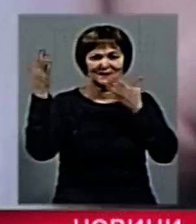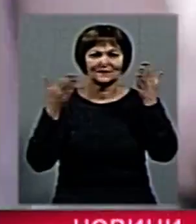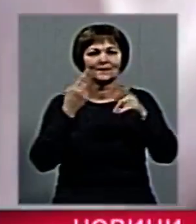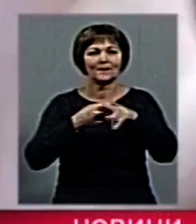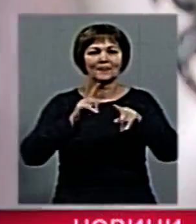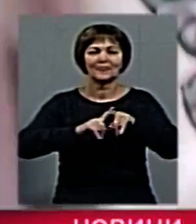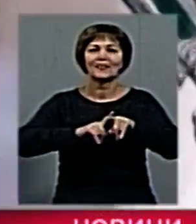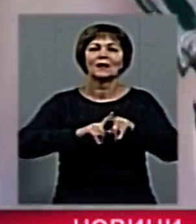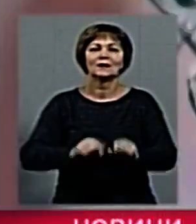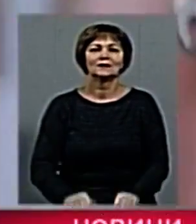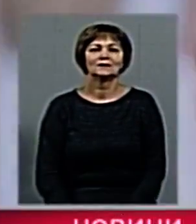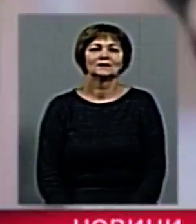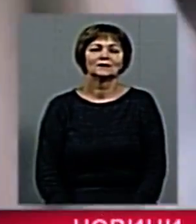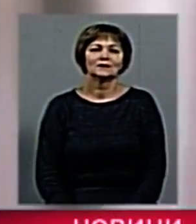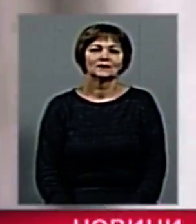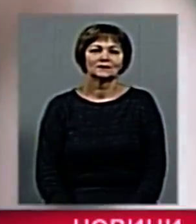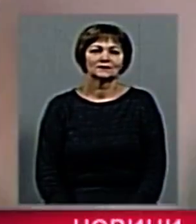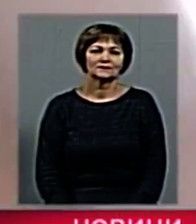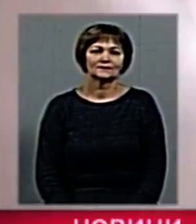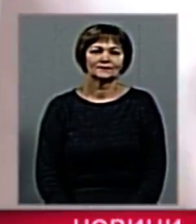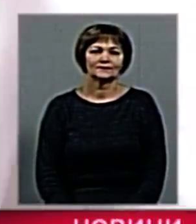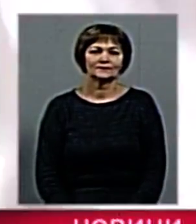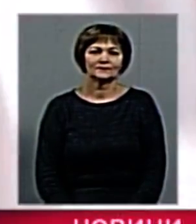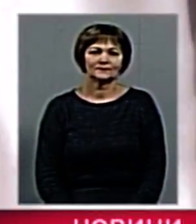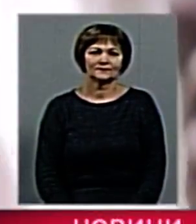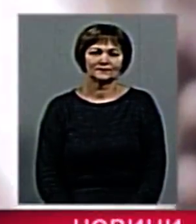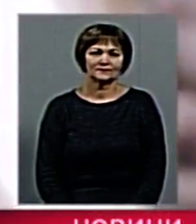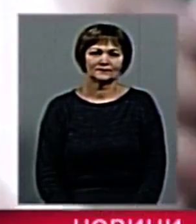ніхто не чув,